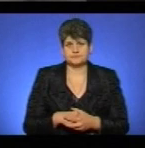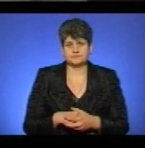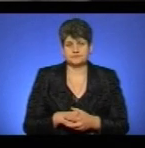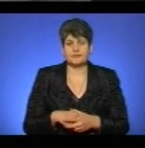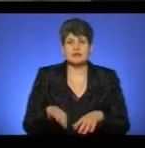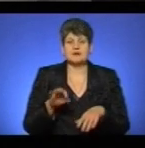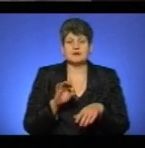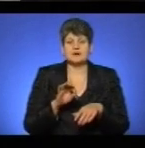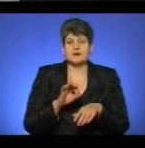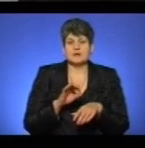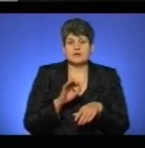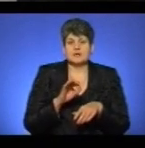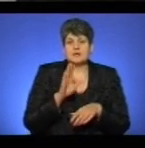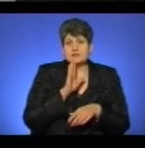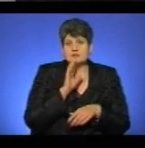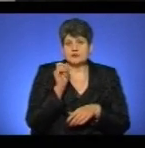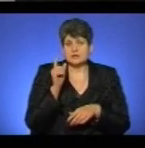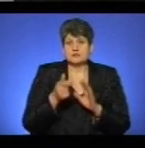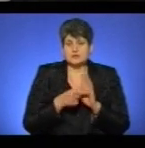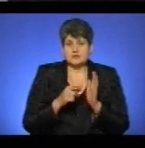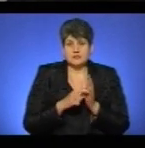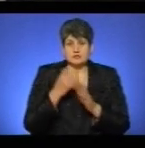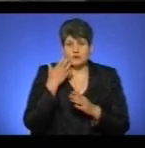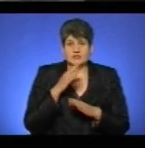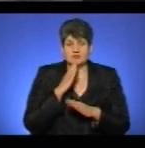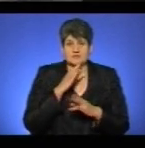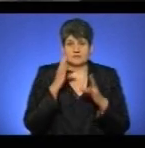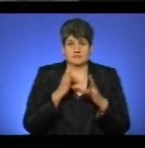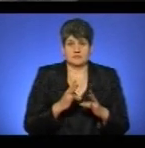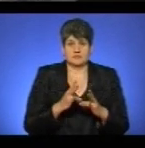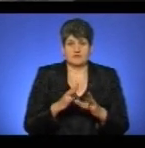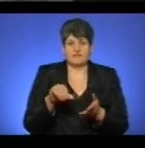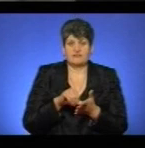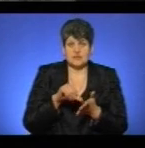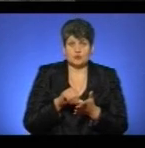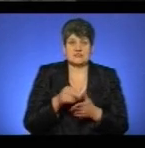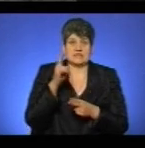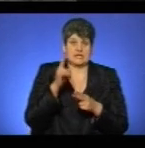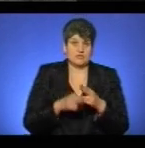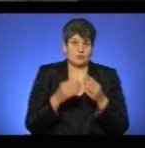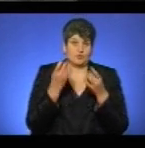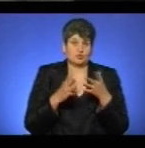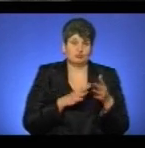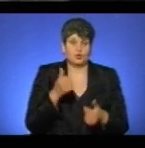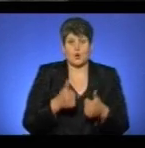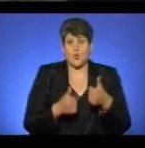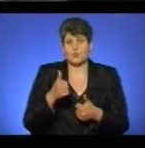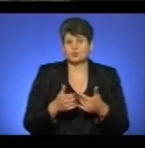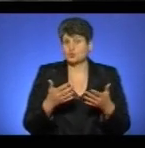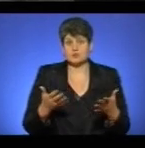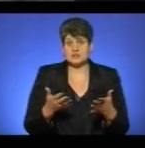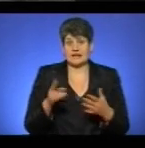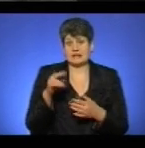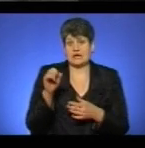Одинадцятикласниця Оксана Стецько була у залі, коли дівчинка знепритомняла. В'єсток навіть закінчився, десь просто пішли конкурси і